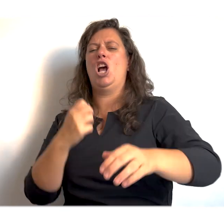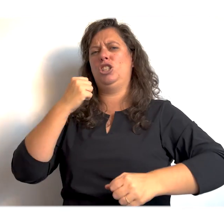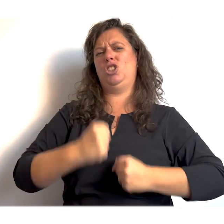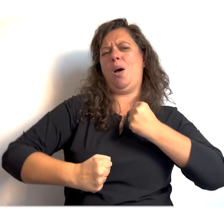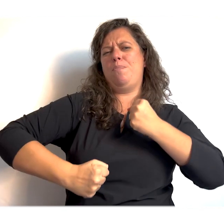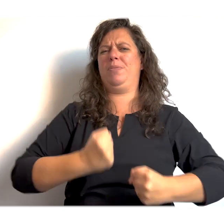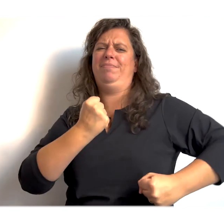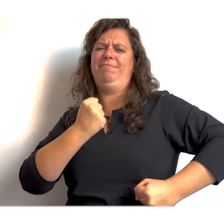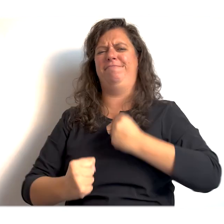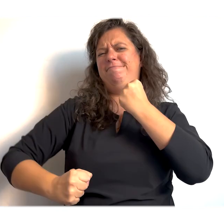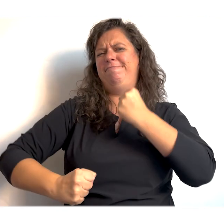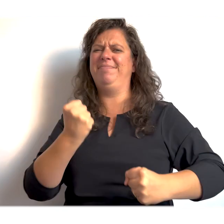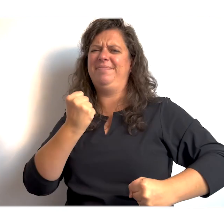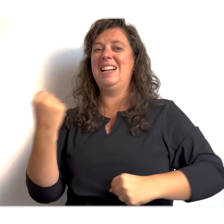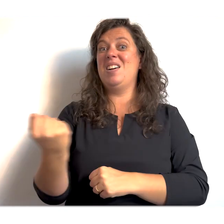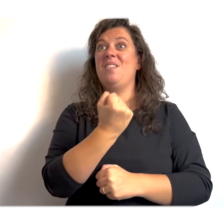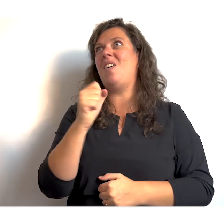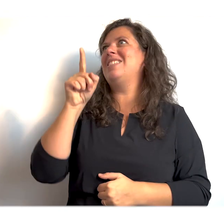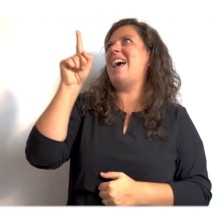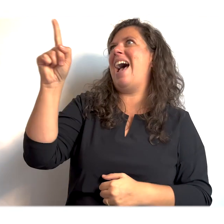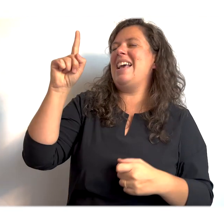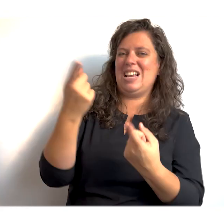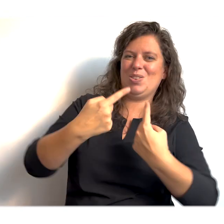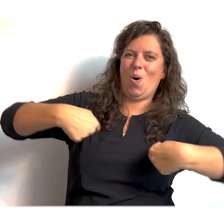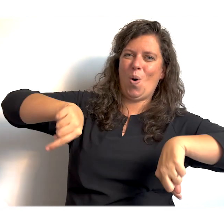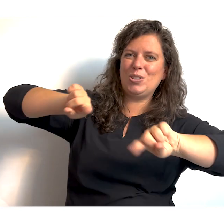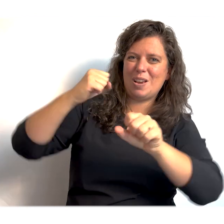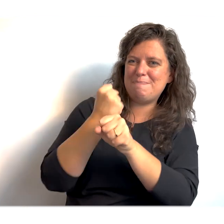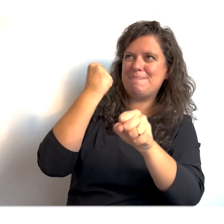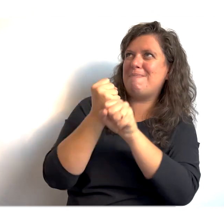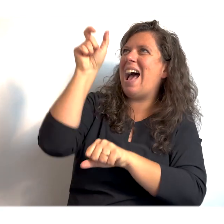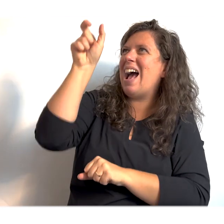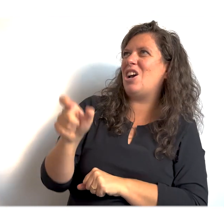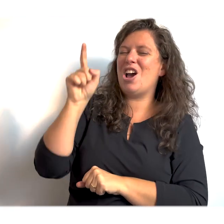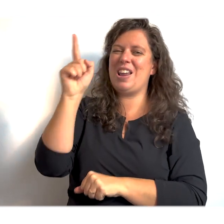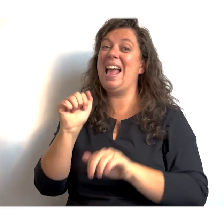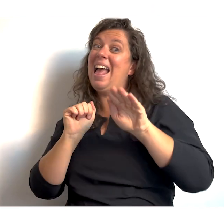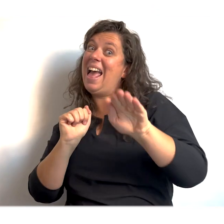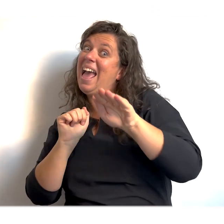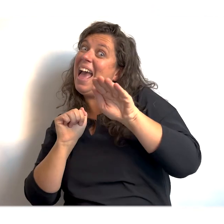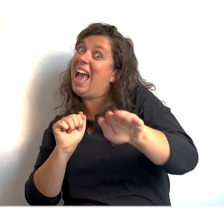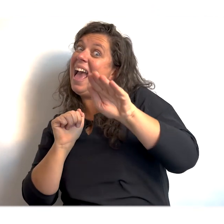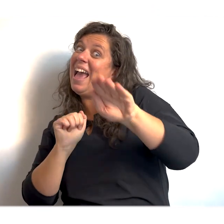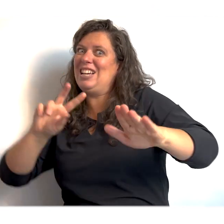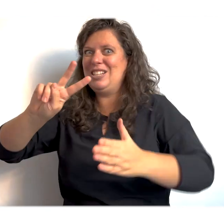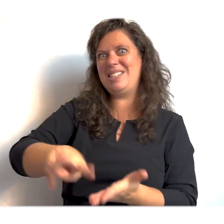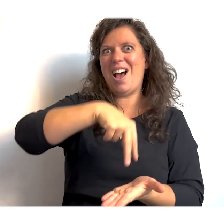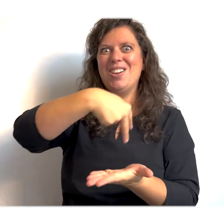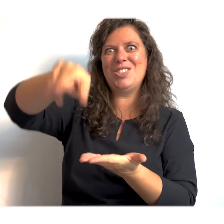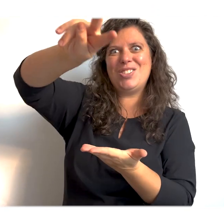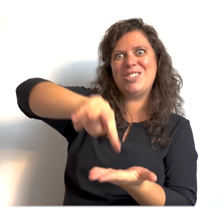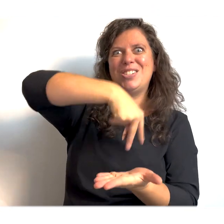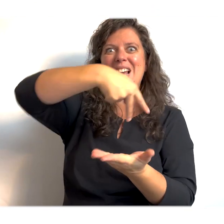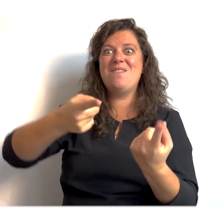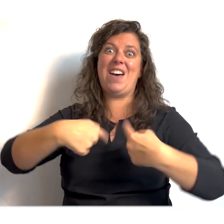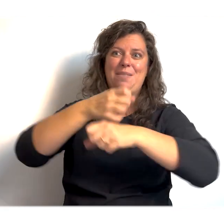stamp je mee, want Hij is onze maker. Hey, dans je mee.